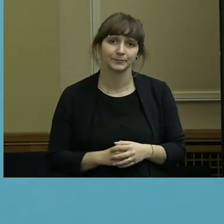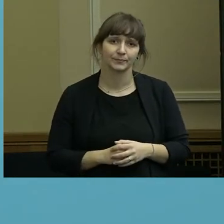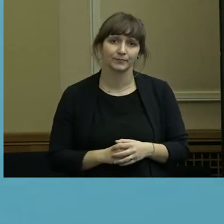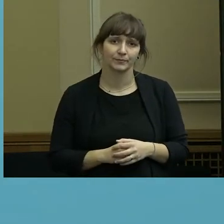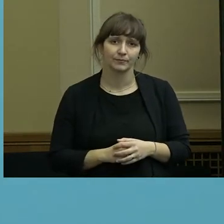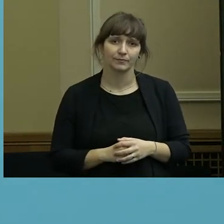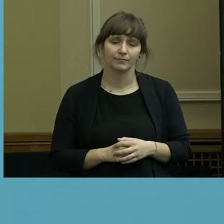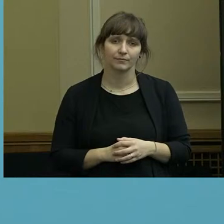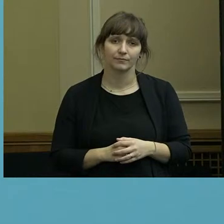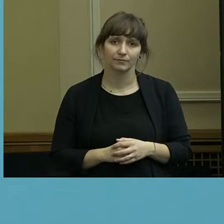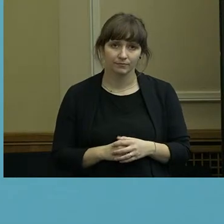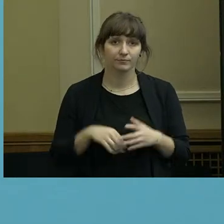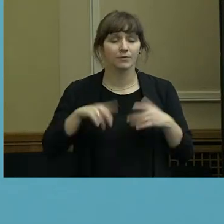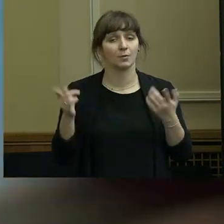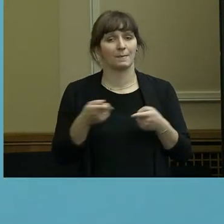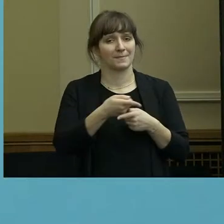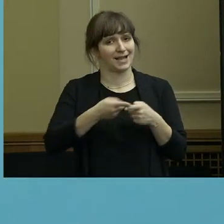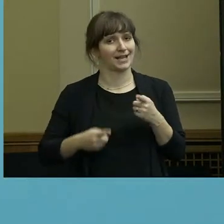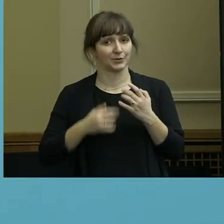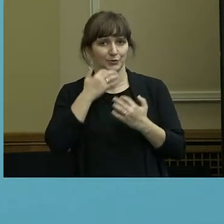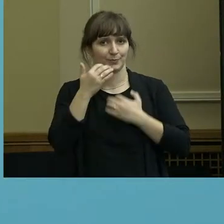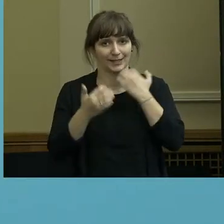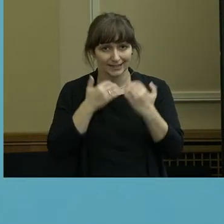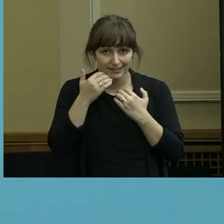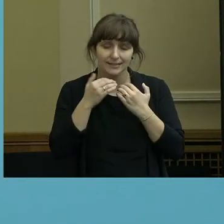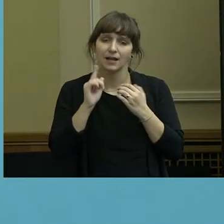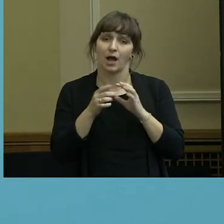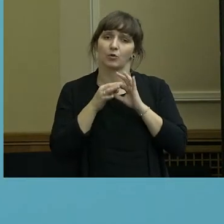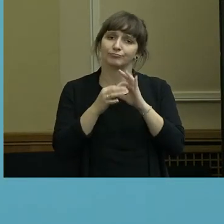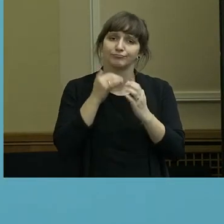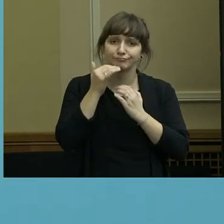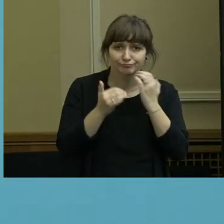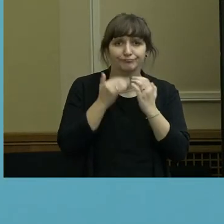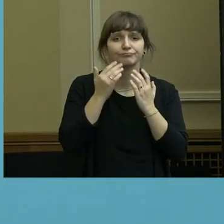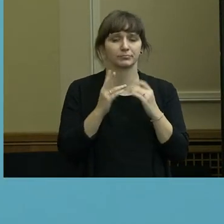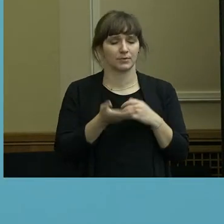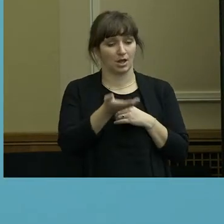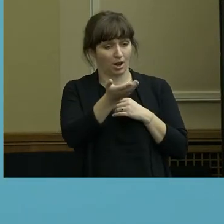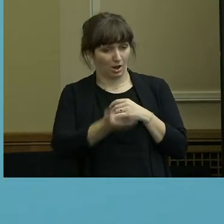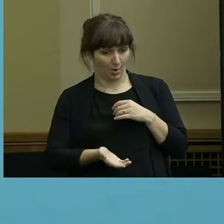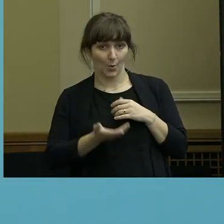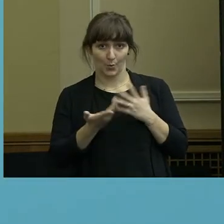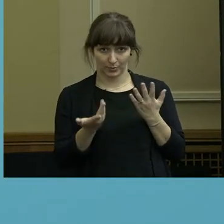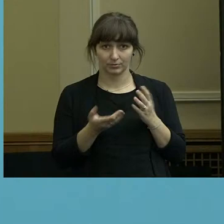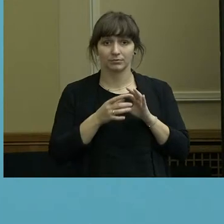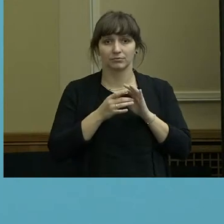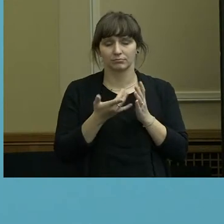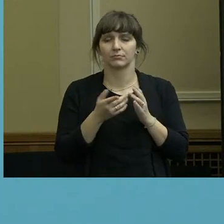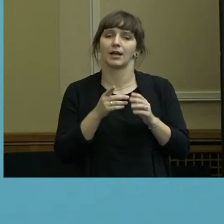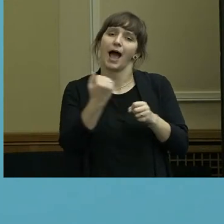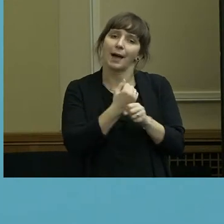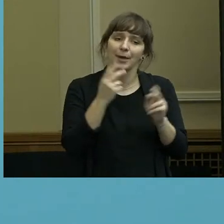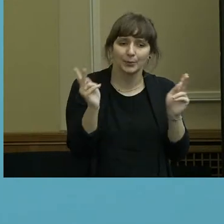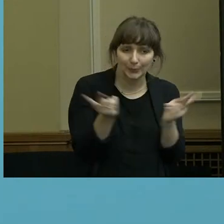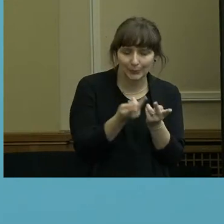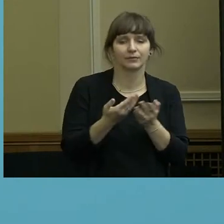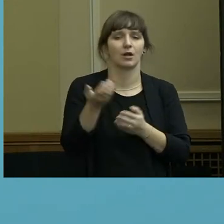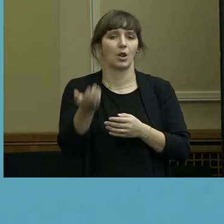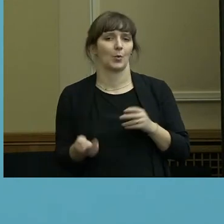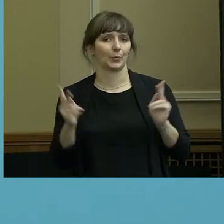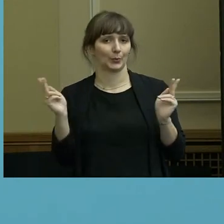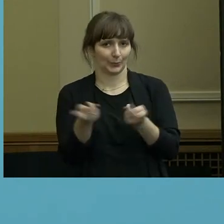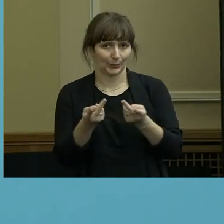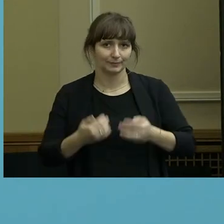Beteiligungsbericht über gleichen Lohn für gleiche Arbeit. Wir stellen eine Übersicht zum